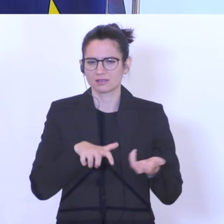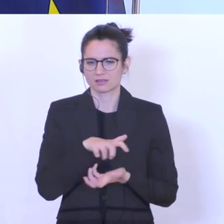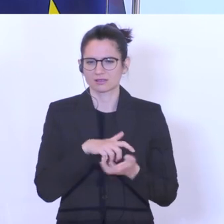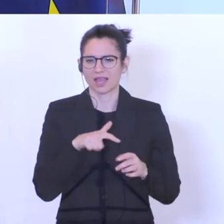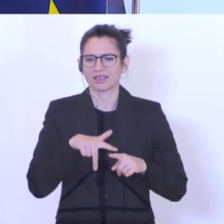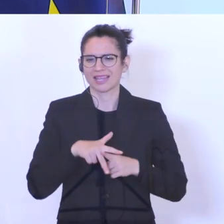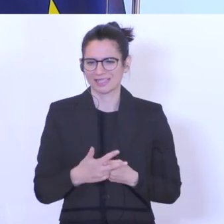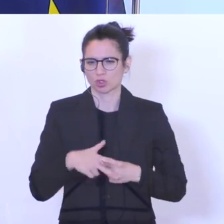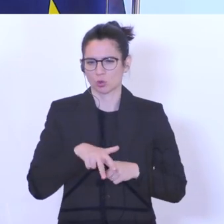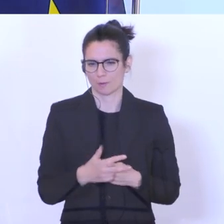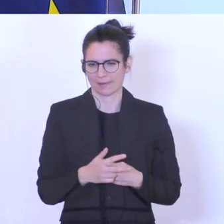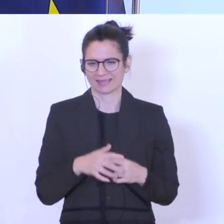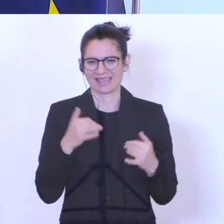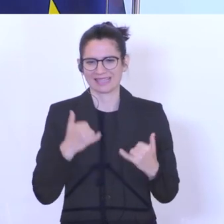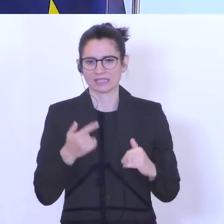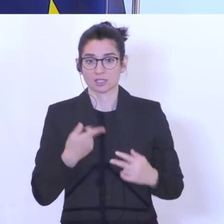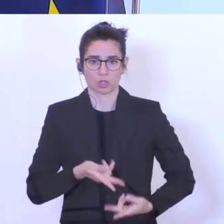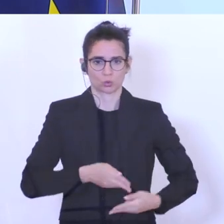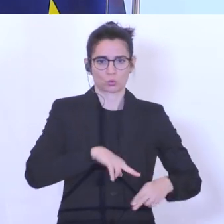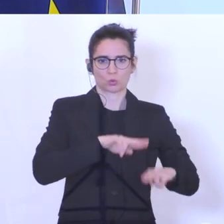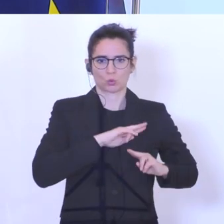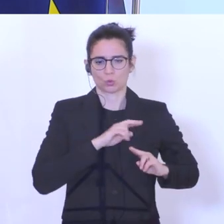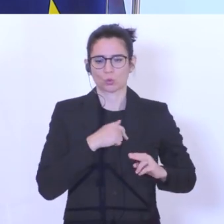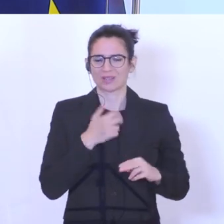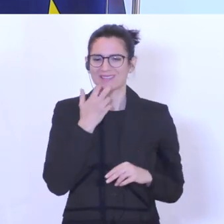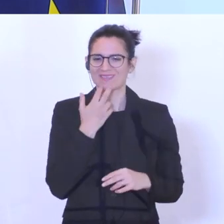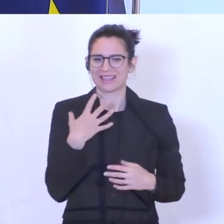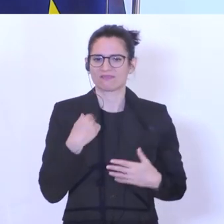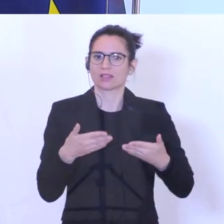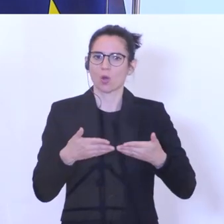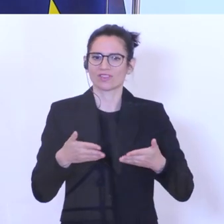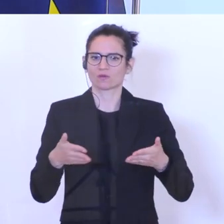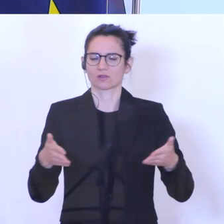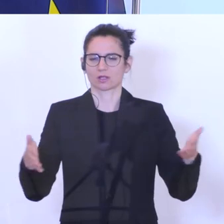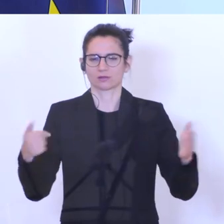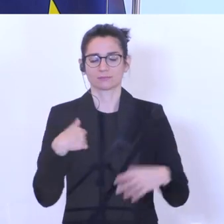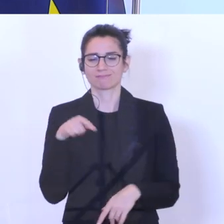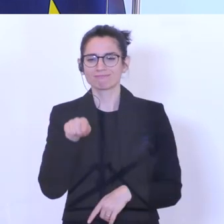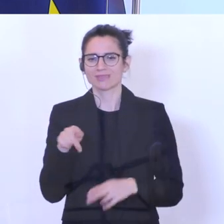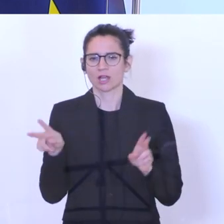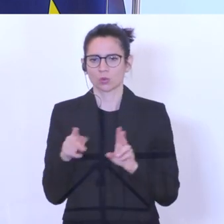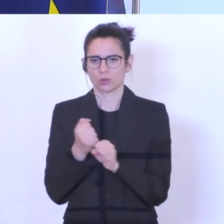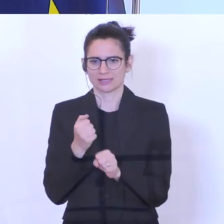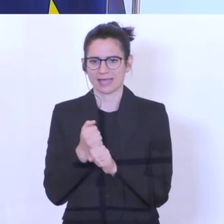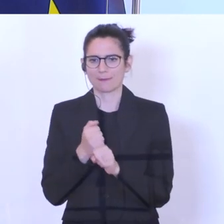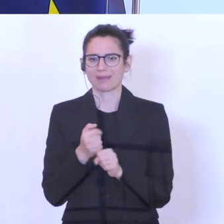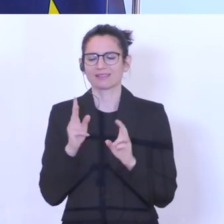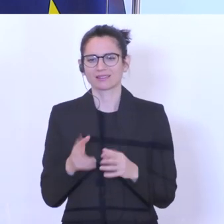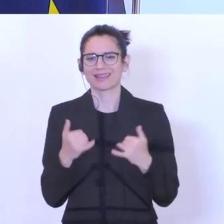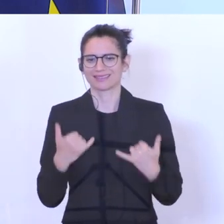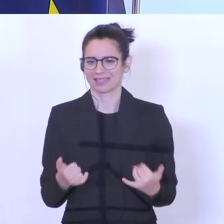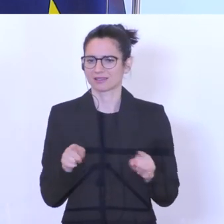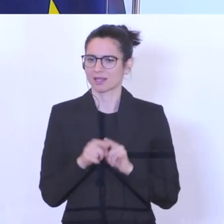Comeback Österreich, beim schrittweise wieder öffnen, geht es ja darum, dass man auch im Zuge der Kurzarbeit mehr arbeiten kann, als man